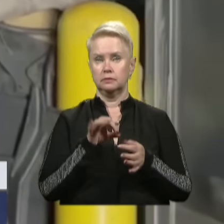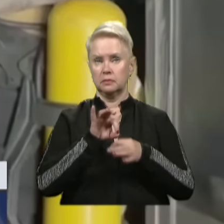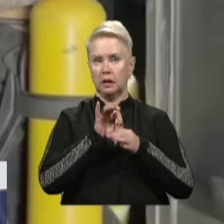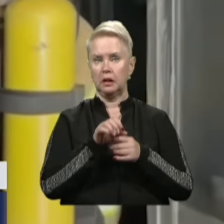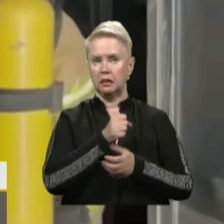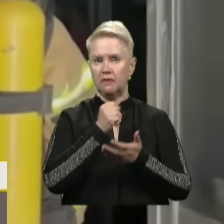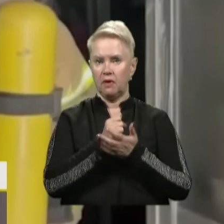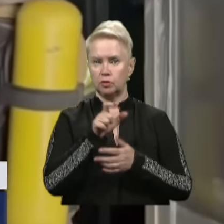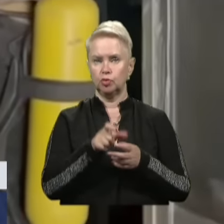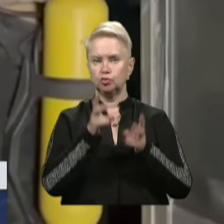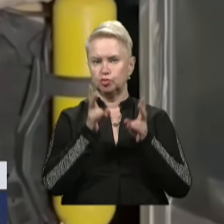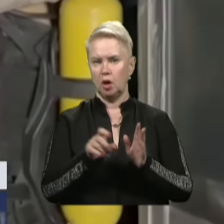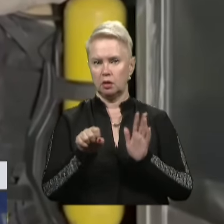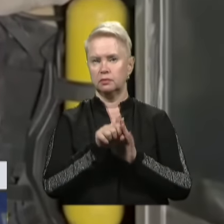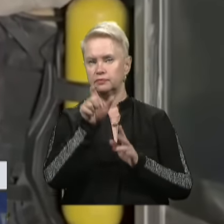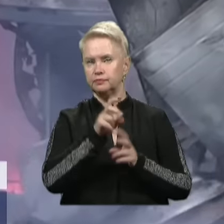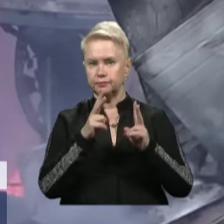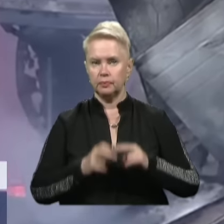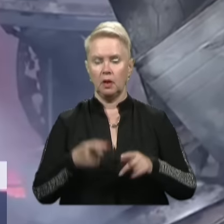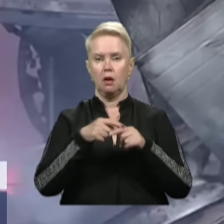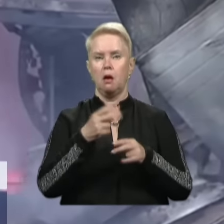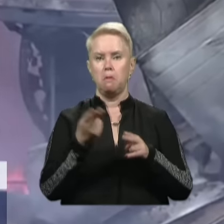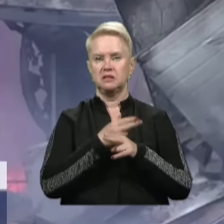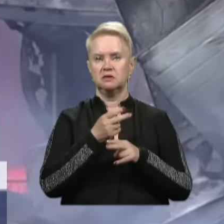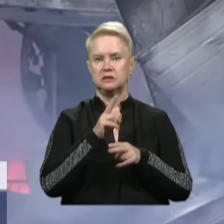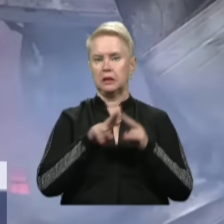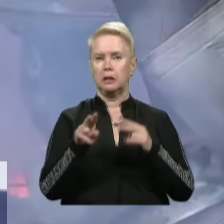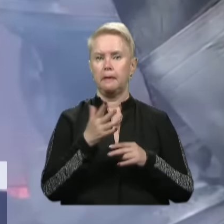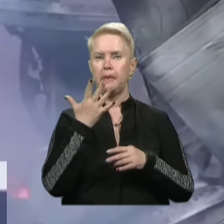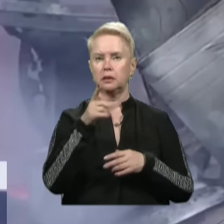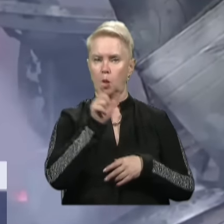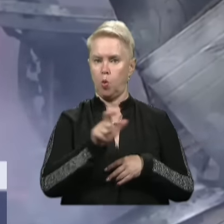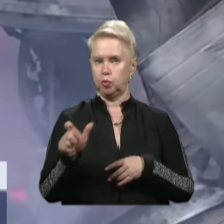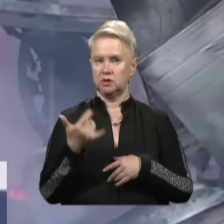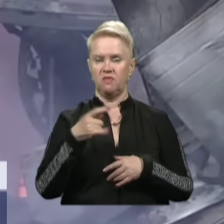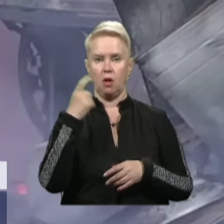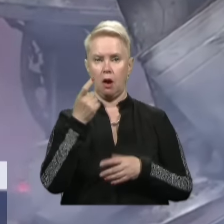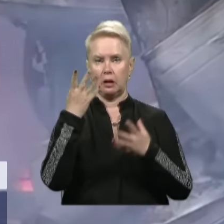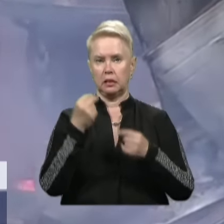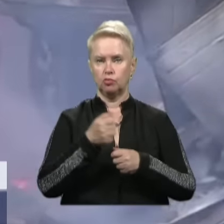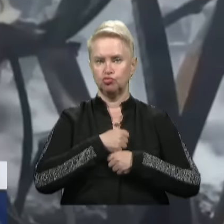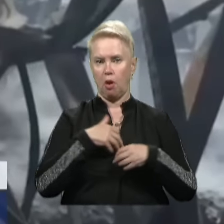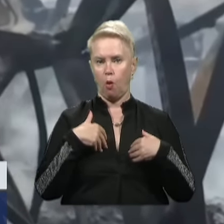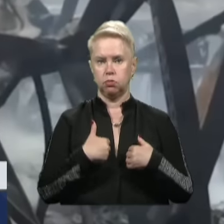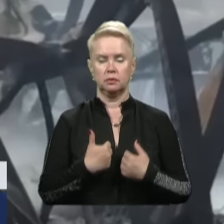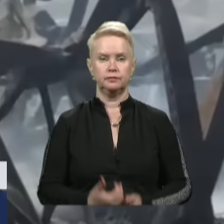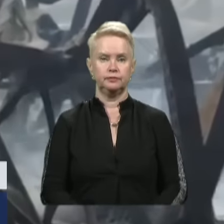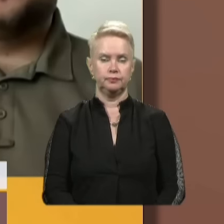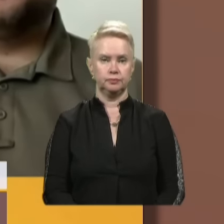ідентифікація жертв російського теракту. Безвісти зниклими вважають п'ятьох людей. Сьогодні у Харкові день жалоби.